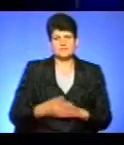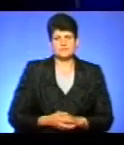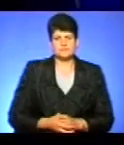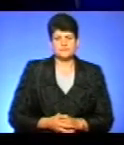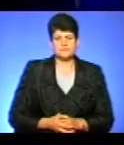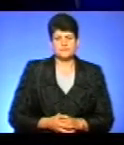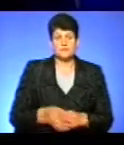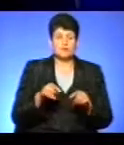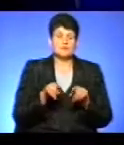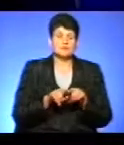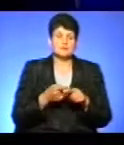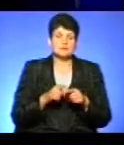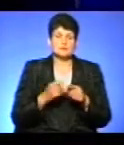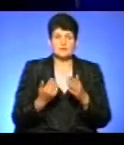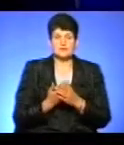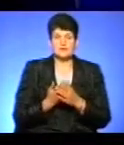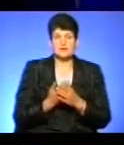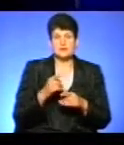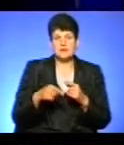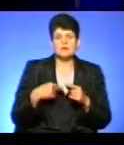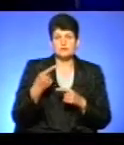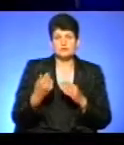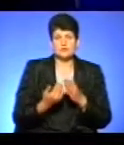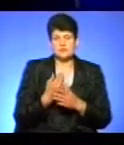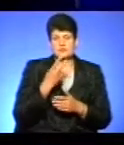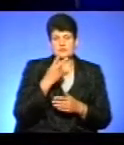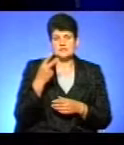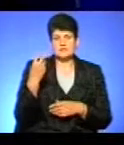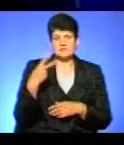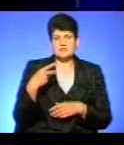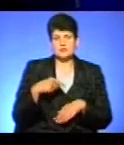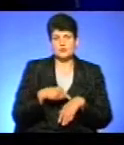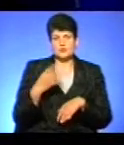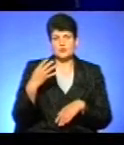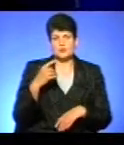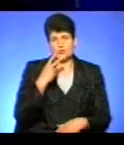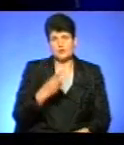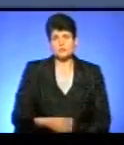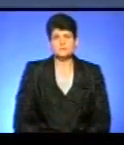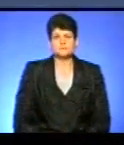Такі новини на цю годину. Наступний інформаційний випуск дивіться о 20-40. Побачимось!